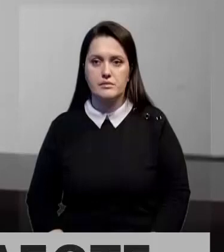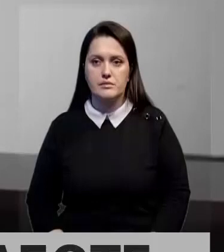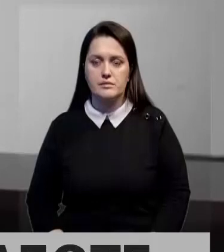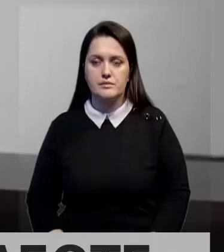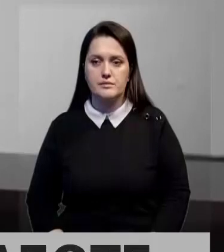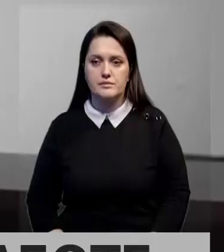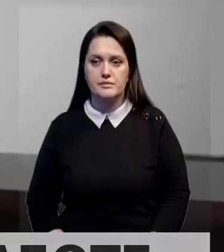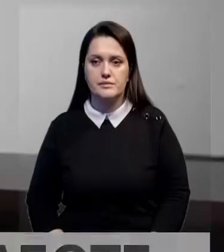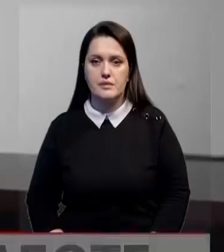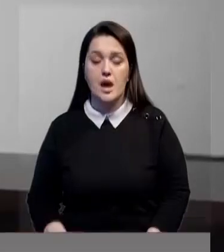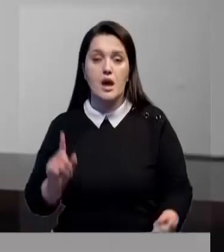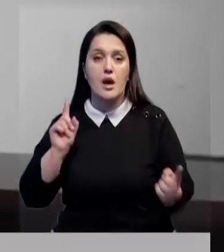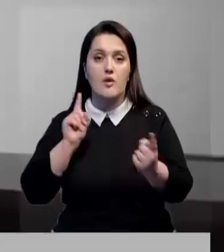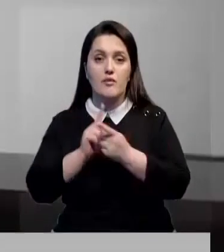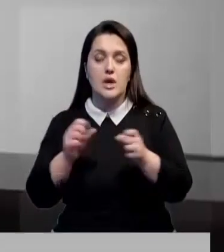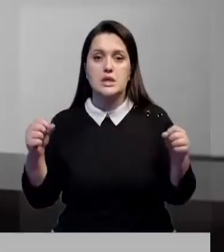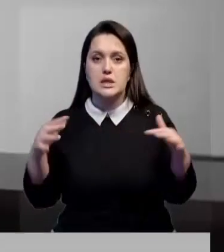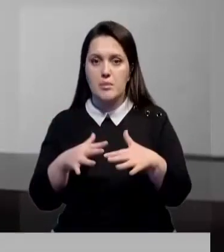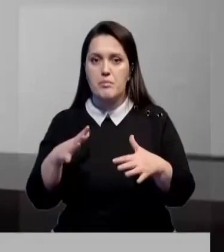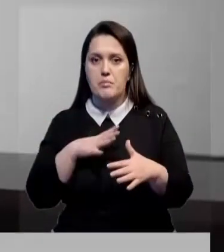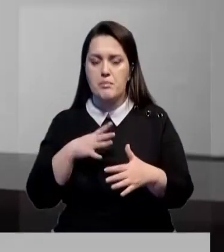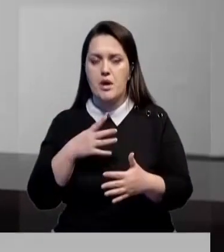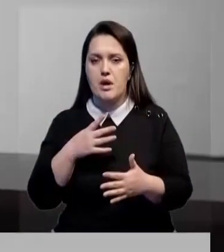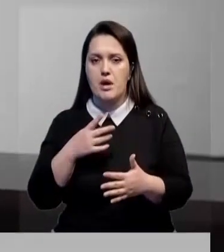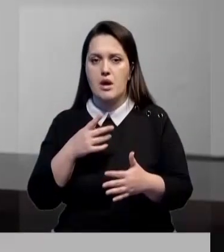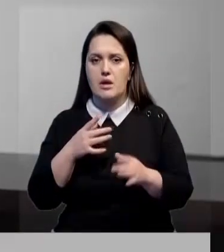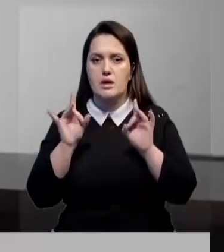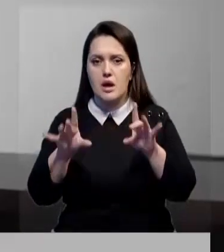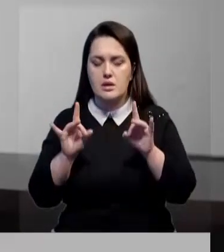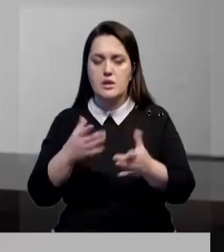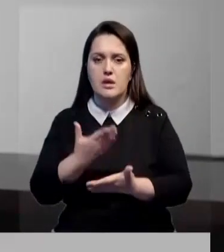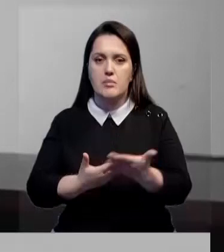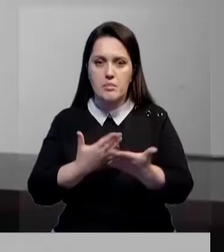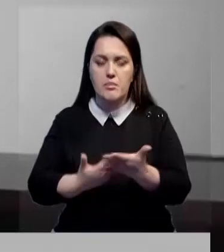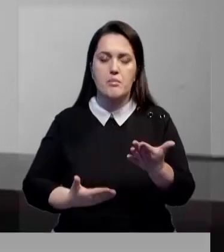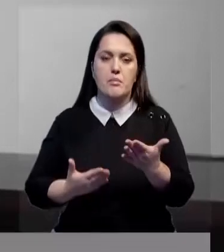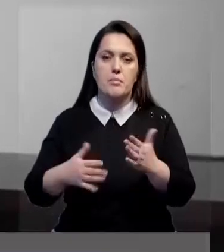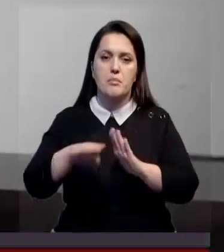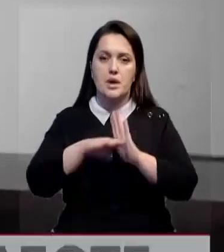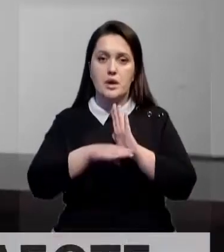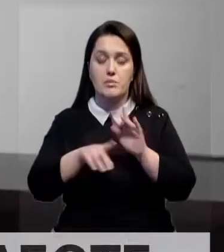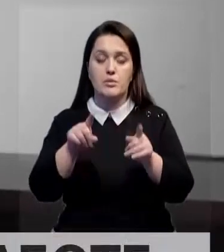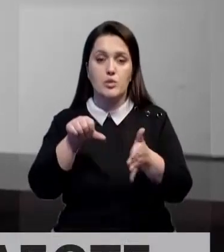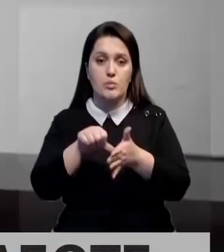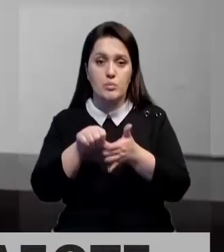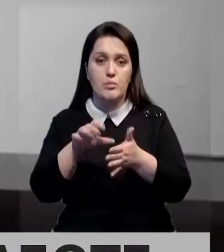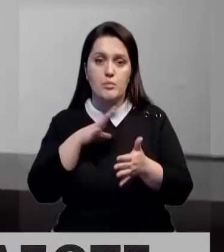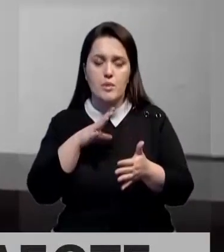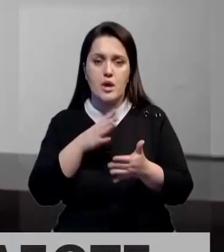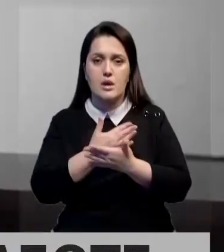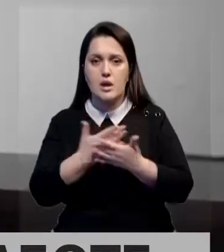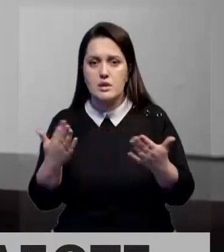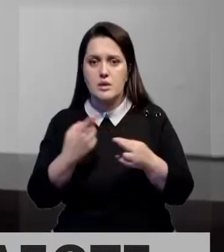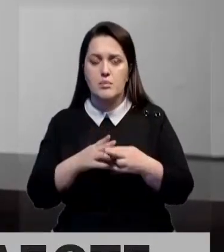Во время встречи собравшиеся были ознакомлены с предвыборной программой партии. Вместе с тем представителями региона были подняты самые